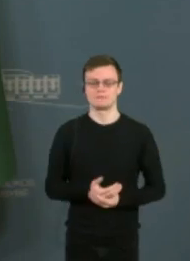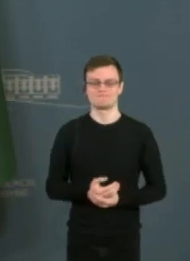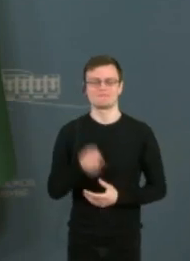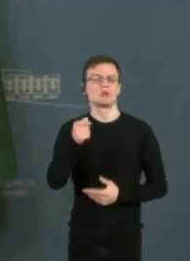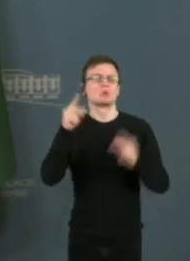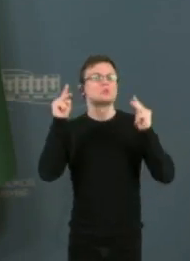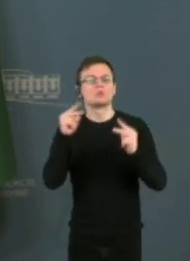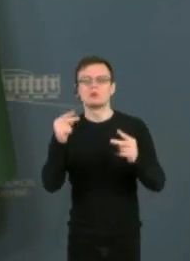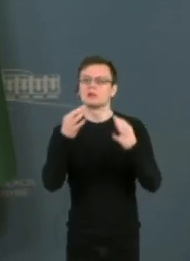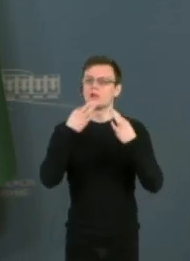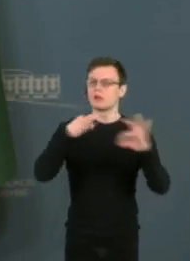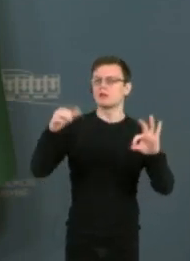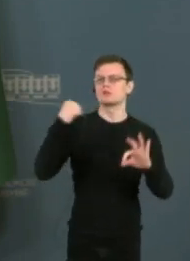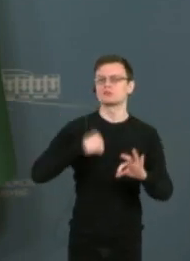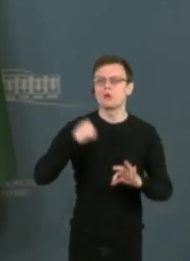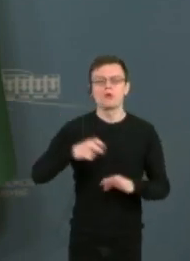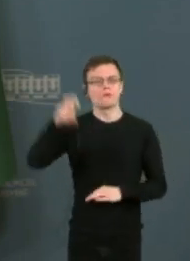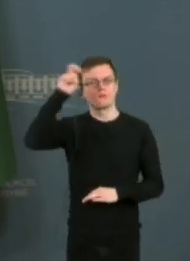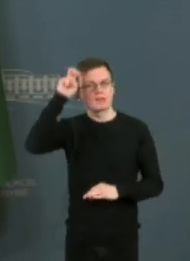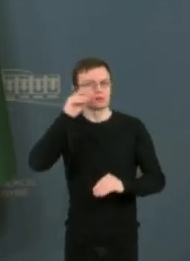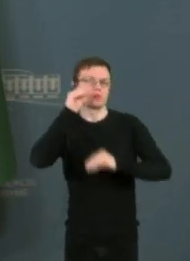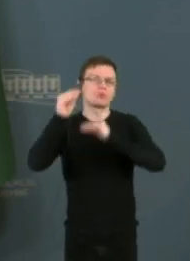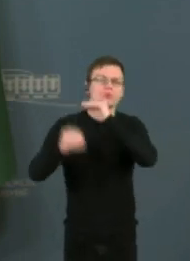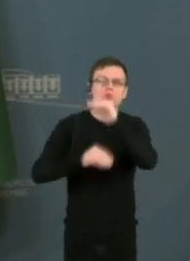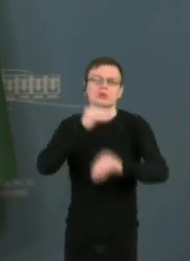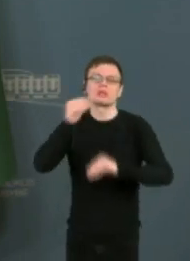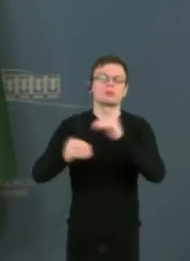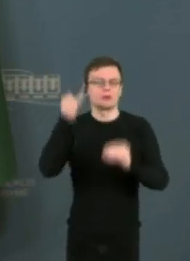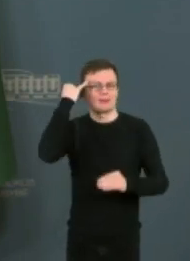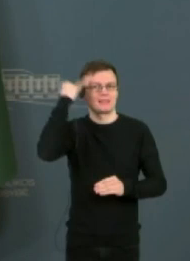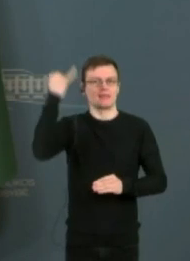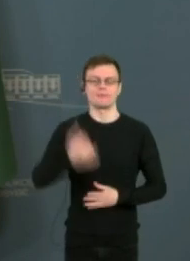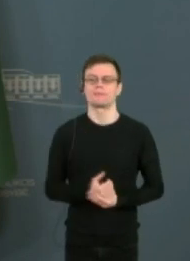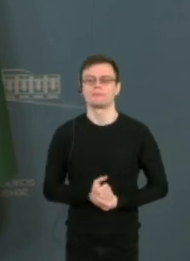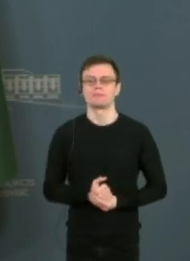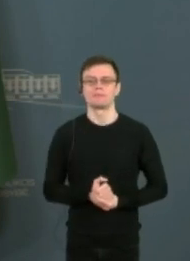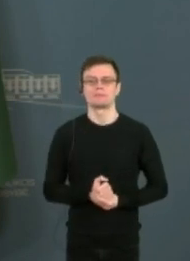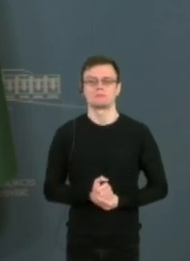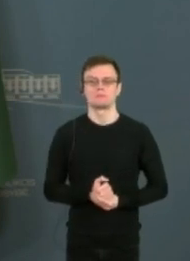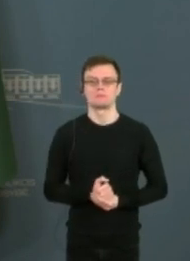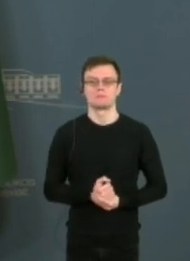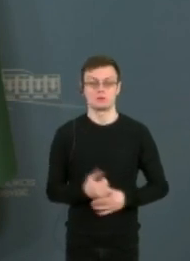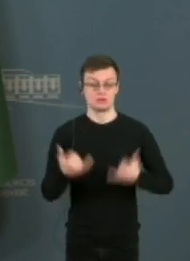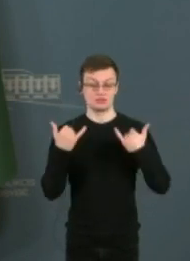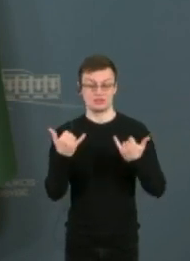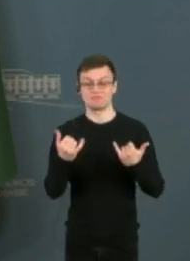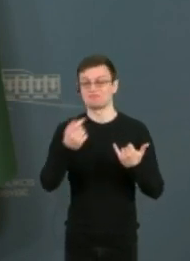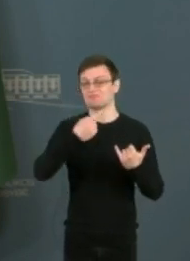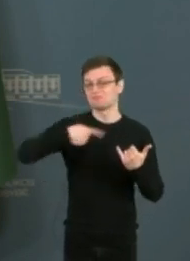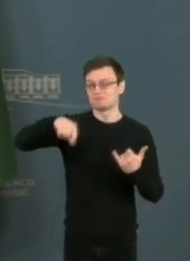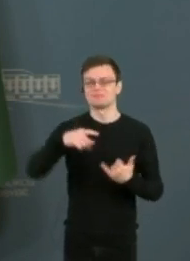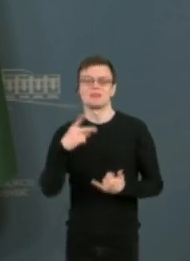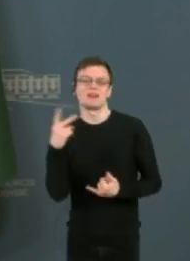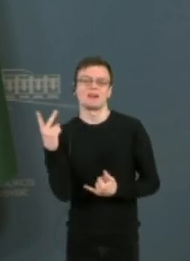Žmonių valstybės kūrimo idėja. Ir šiandien, kai mes abi